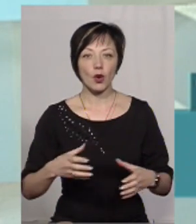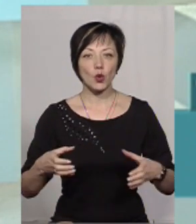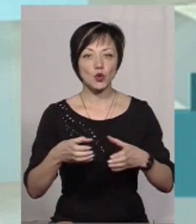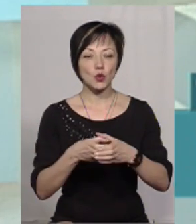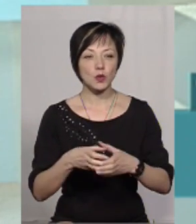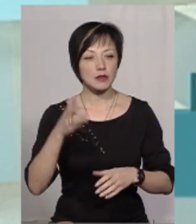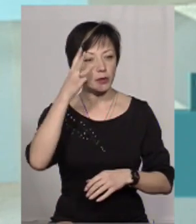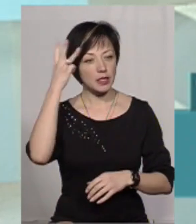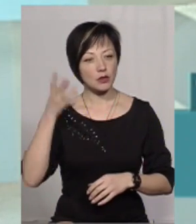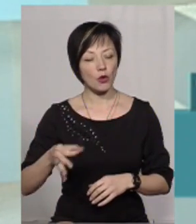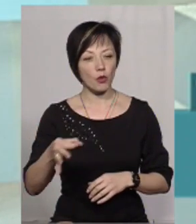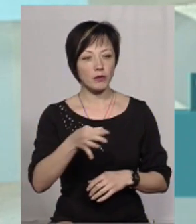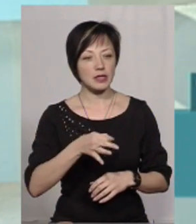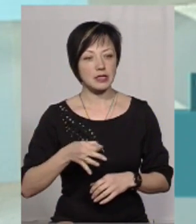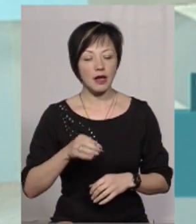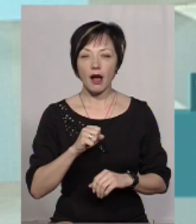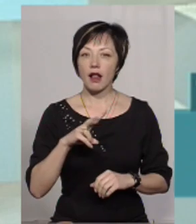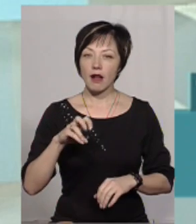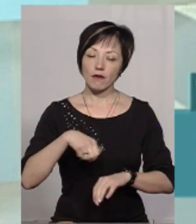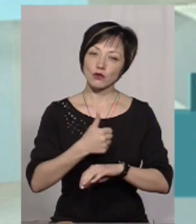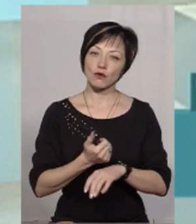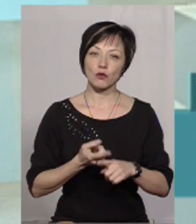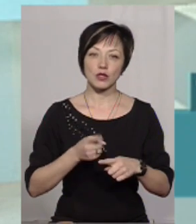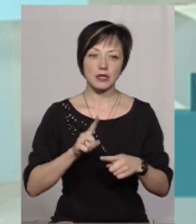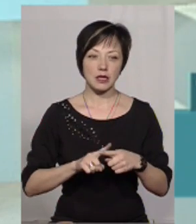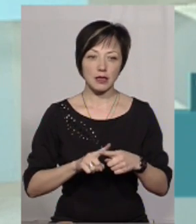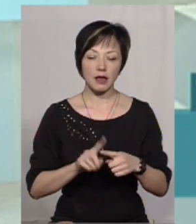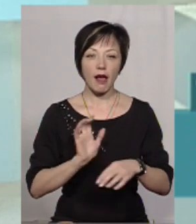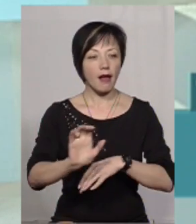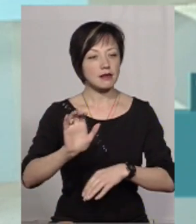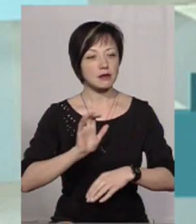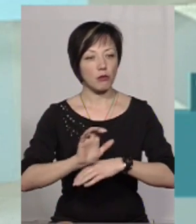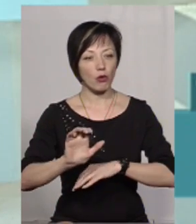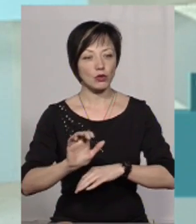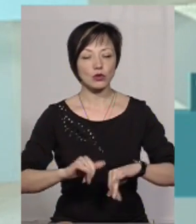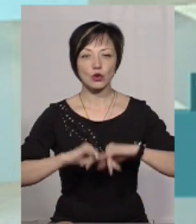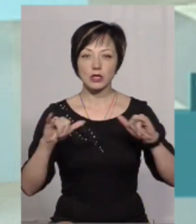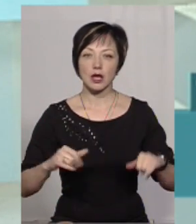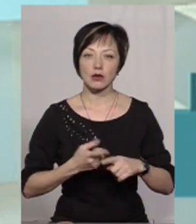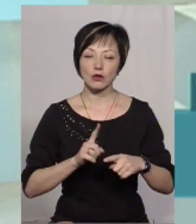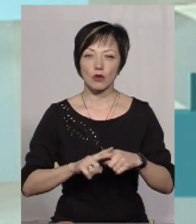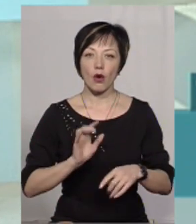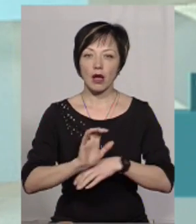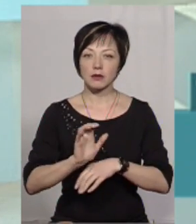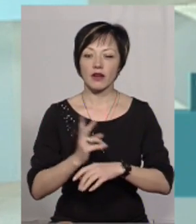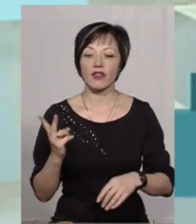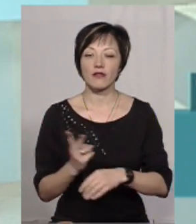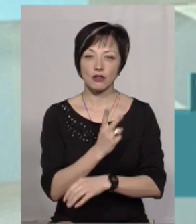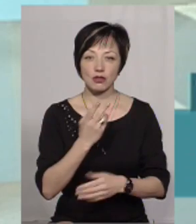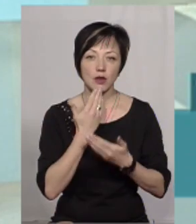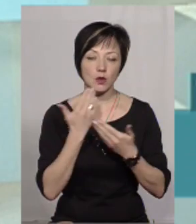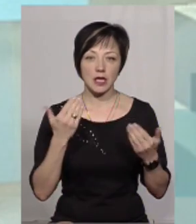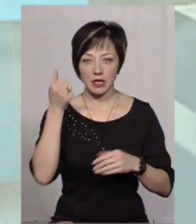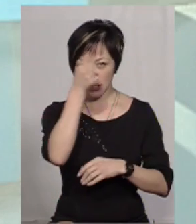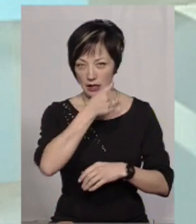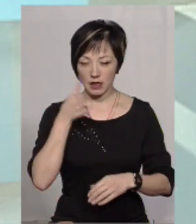Хмельницької області. Але, в основному, цей експорт, зростання цього експорту вдвічі, до речі, за останній рік